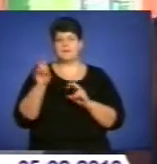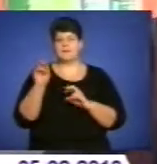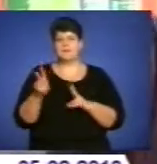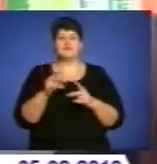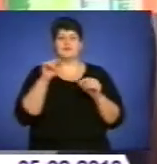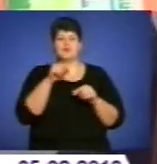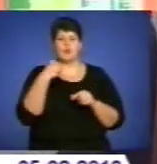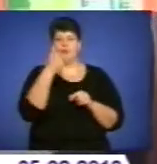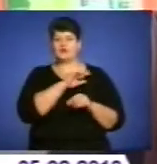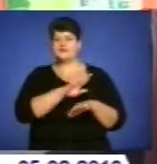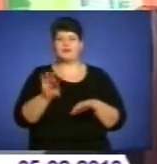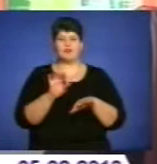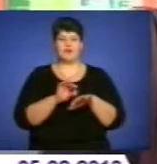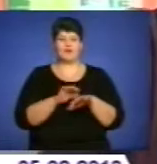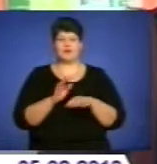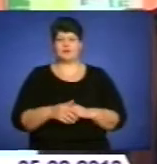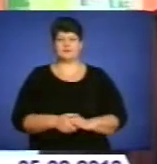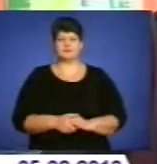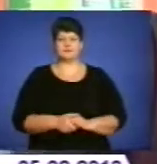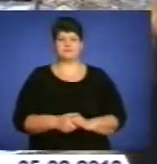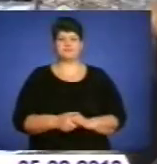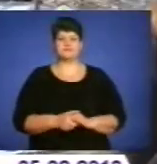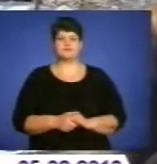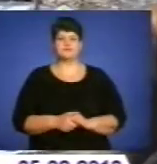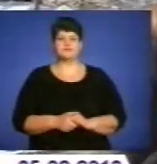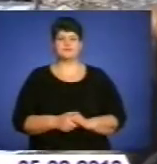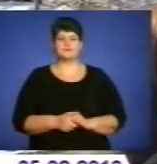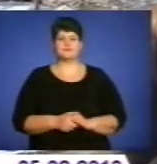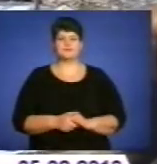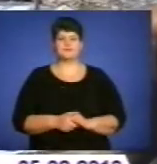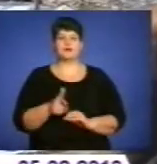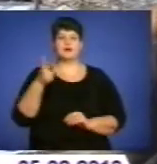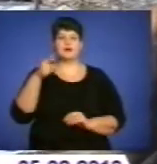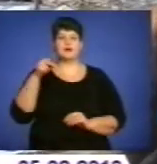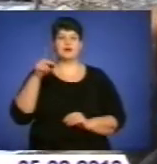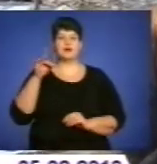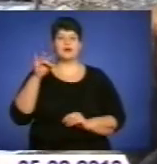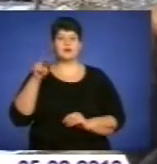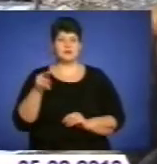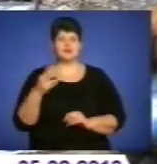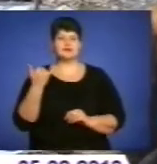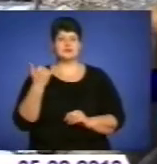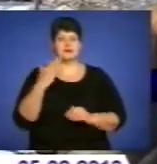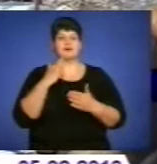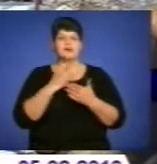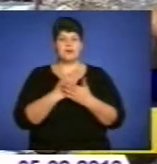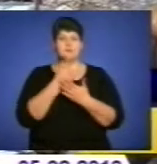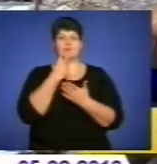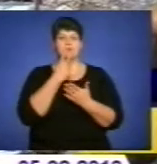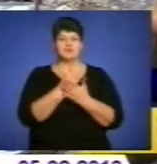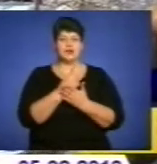ми абсолютно не хворіли. Ви загартовані? Так, стараємся. Грип, який насувається, ми передбачали